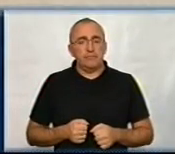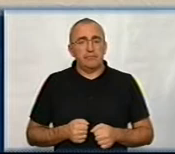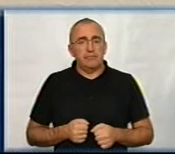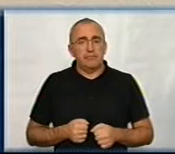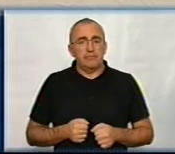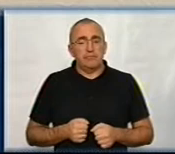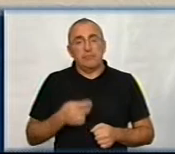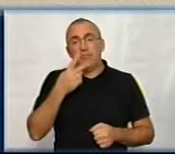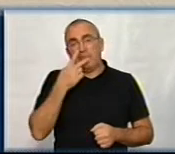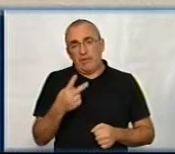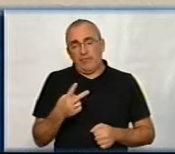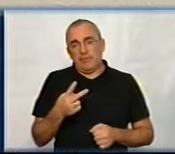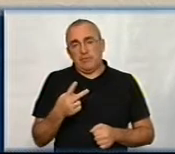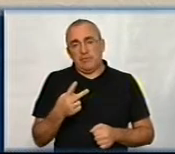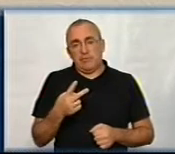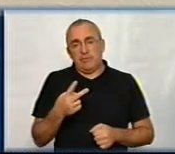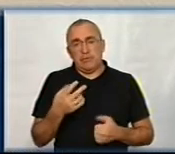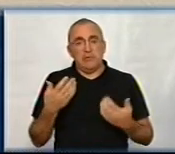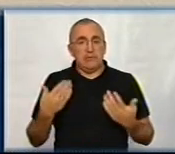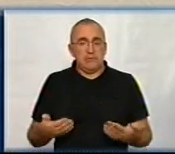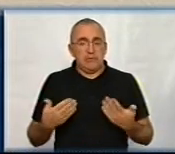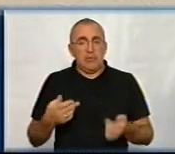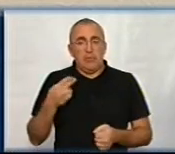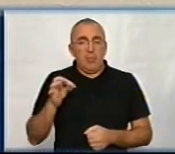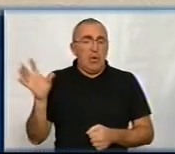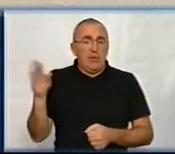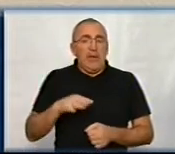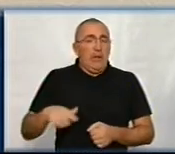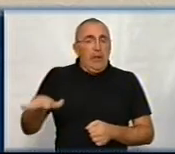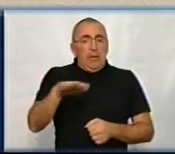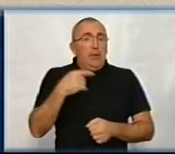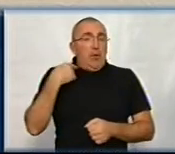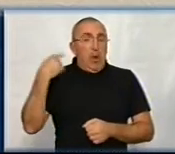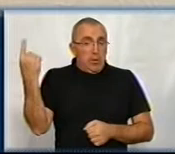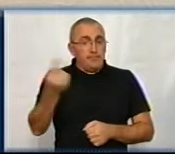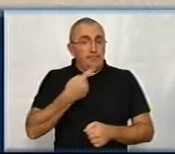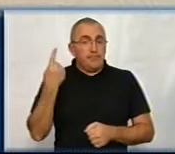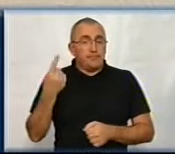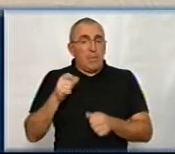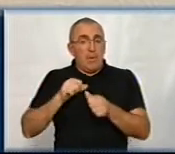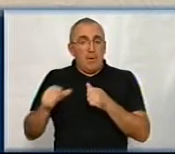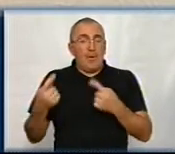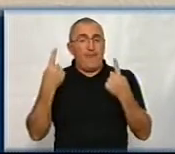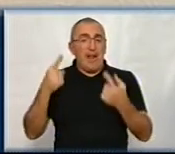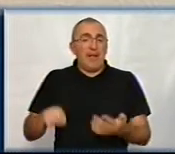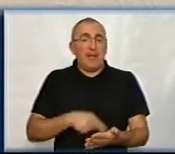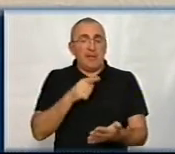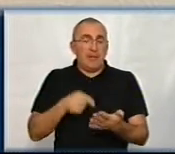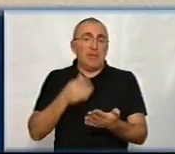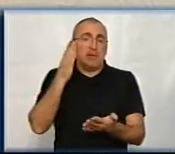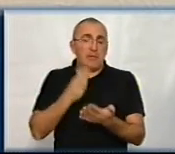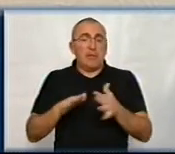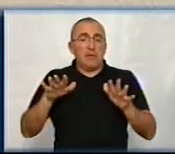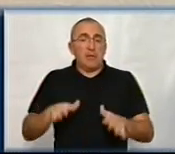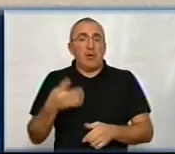Ну, дивіться, зараз по цій території Кіровоградської області, окрім великих міст, існує на